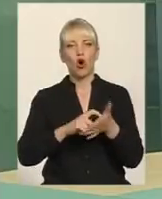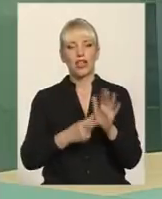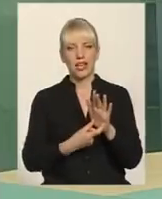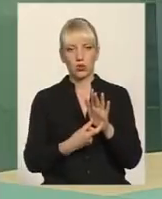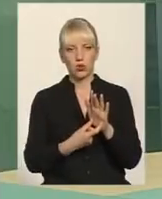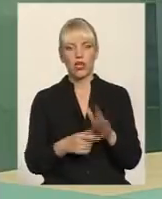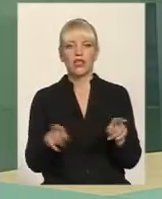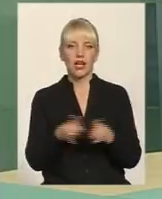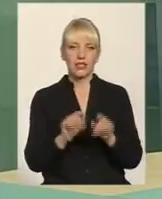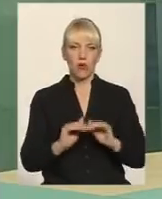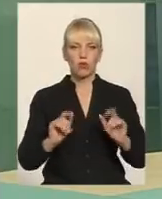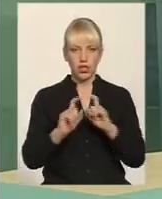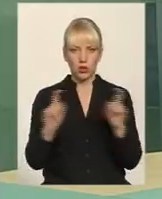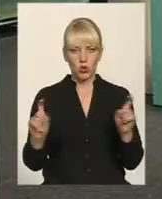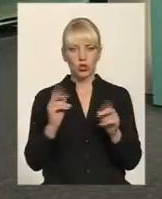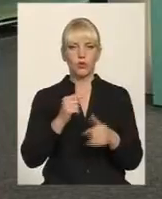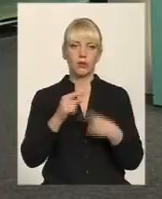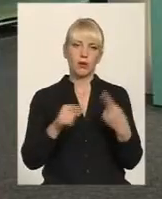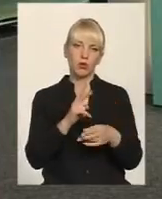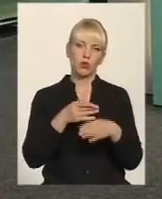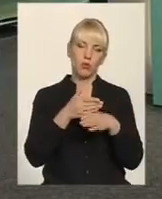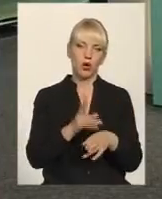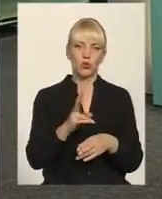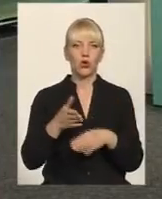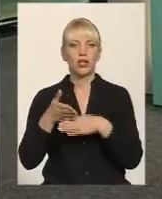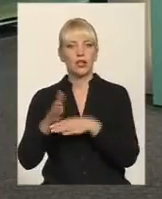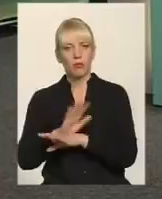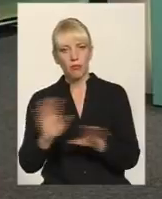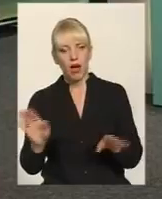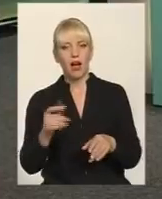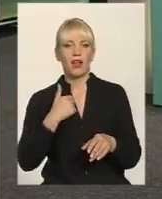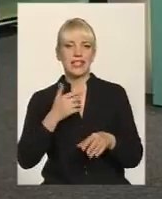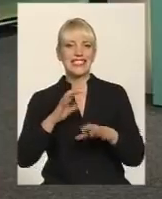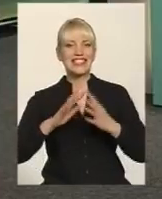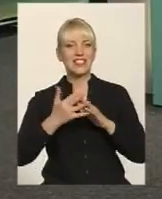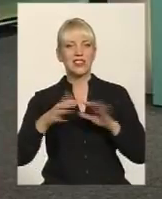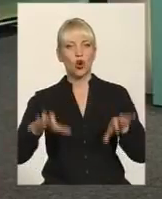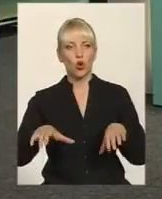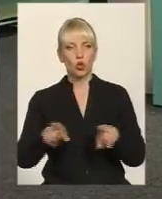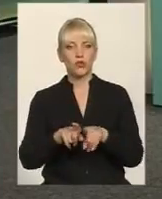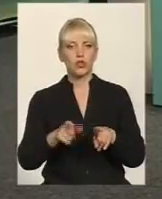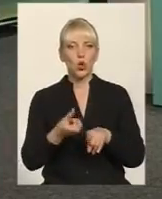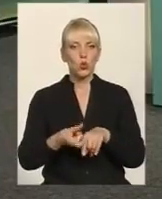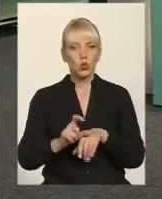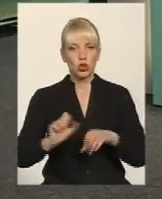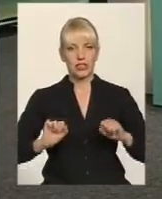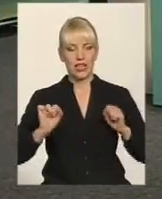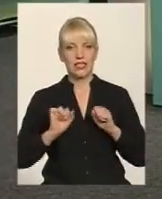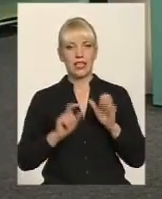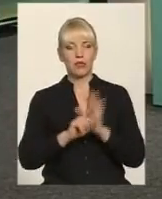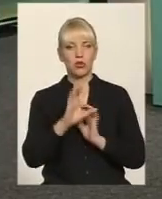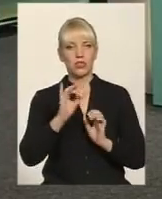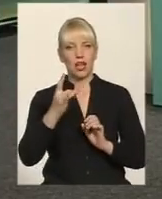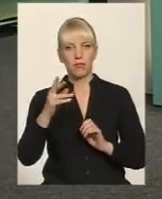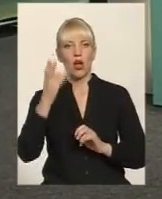садочок, так само підприємці місцеві. Хтось допомагає, хтось не. Спаси від тим, хто допомагає. Сільські голови дуже стараються. І от сьогодні, якраз на початку серпня, той момент, коли вже